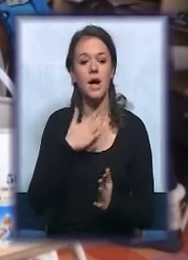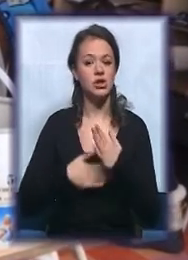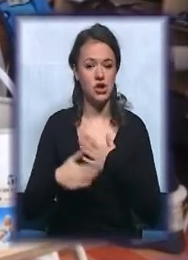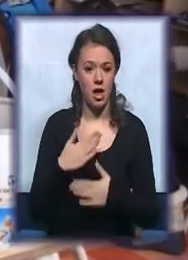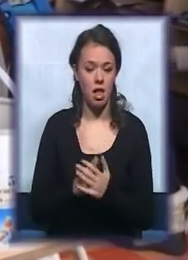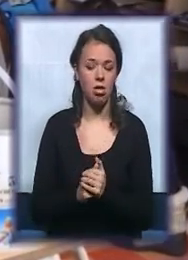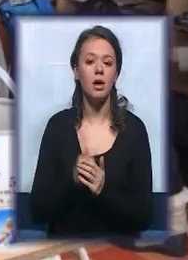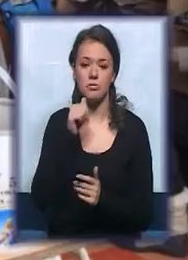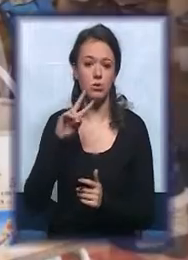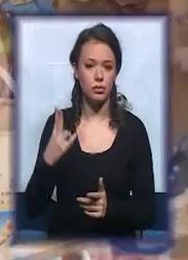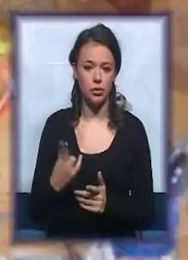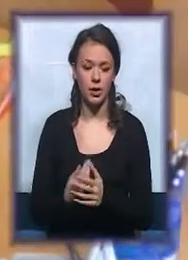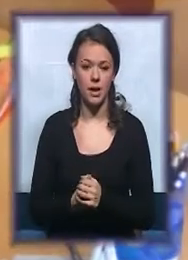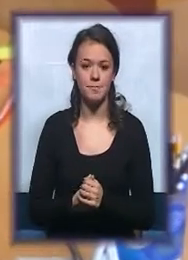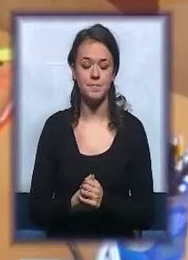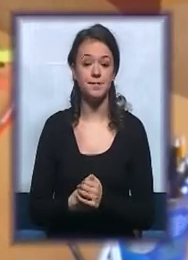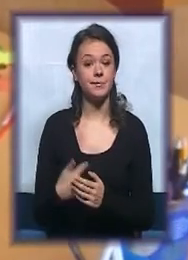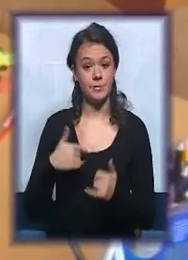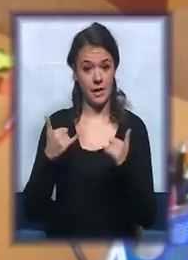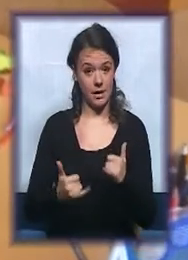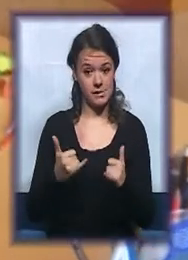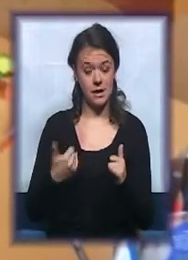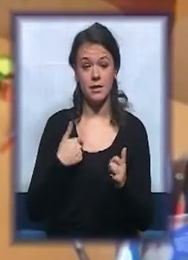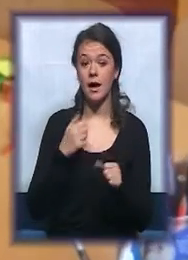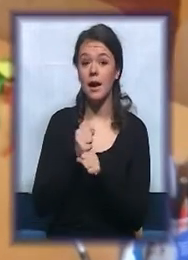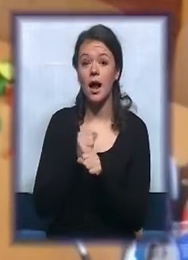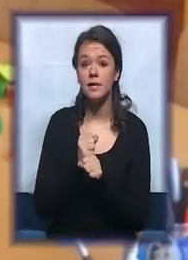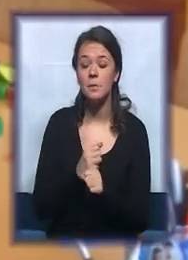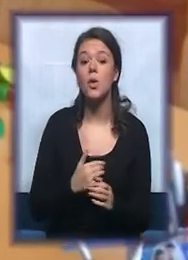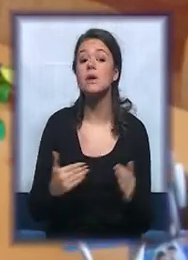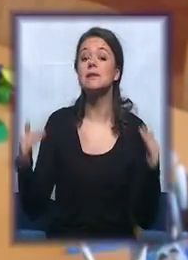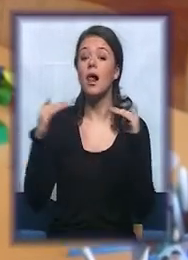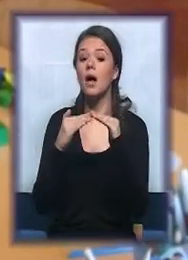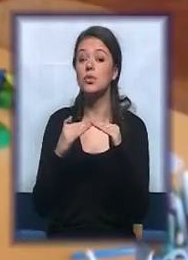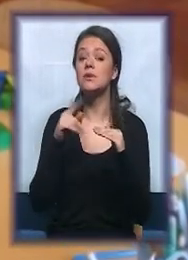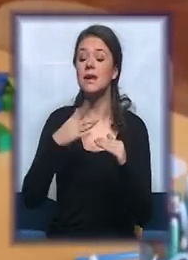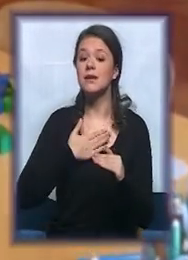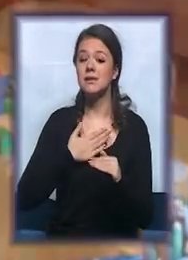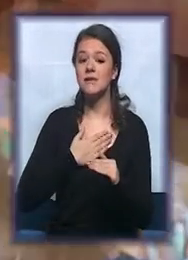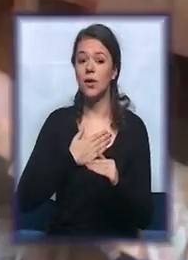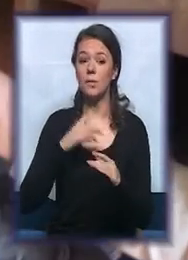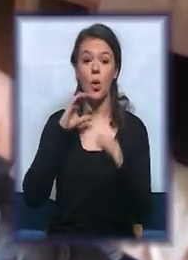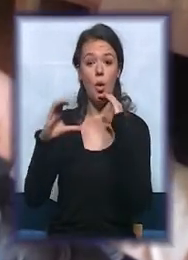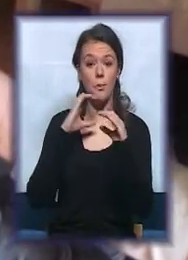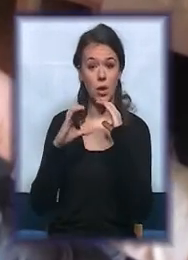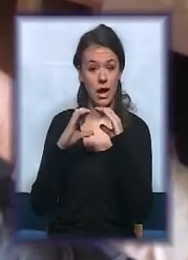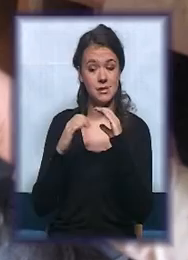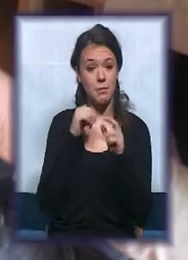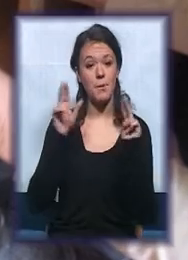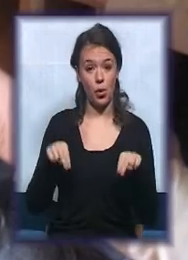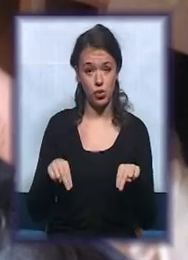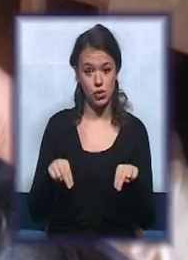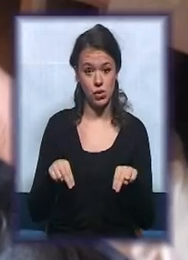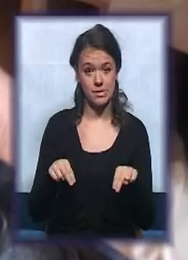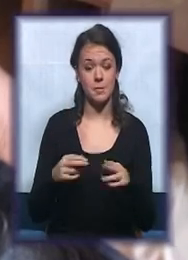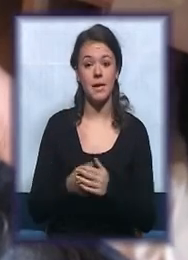tako dalje. Ali sve to radimo, znači, u skladu i korisnici to rade u skladu sa svojim komunikacijskim i drugim mogućnostima.